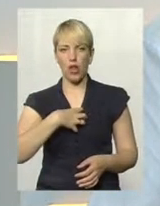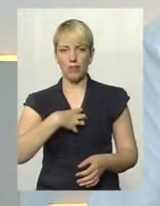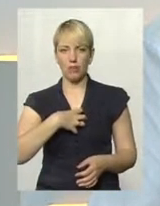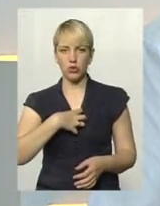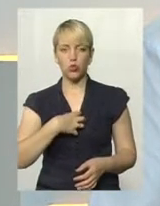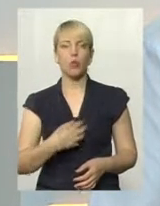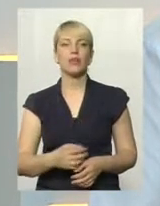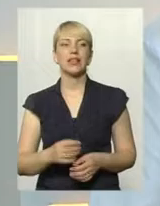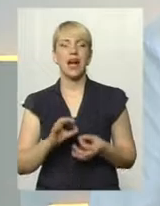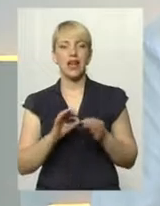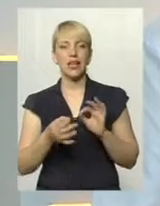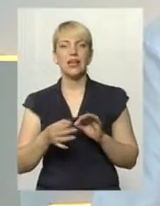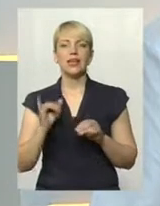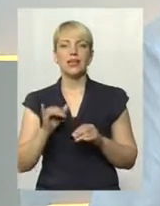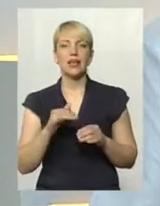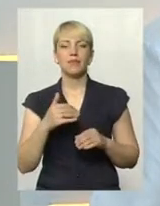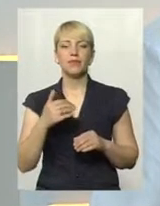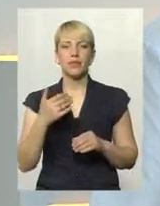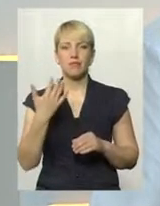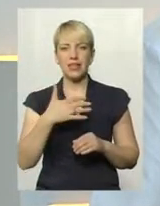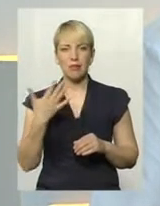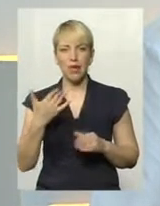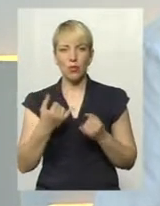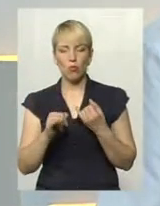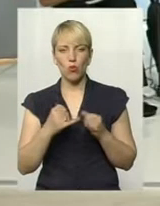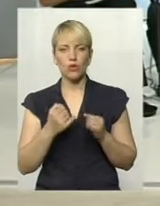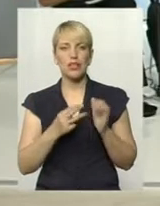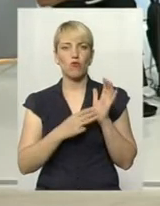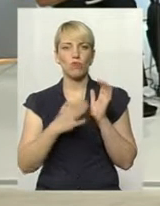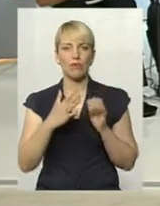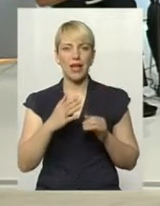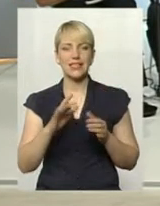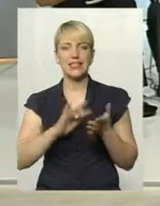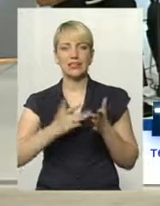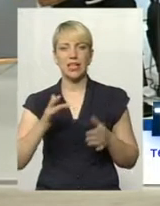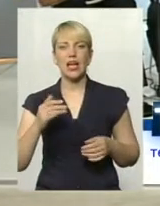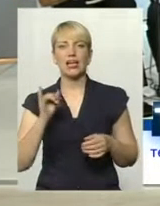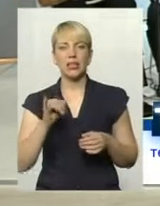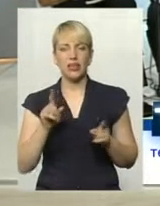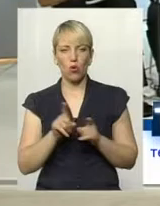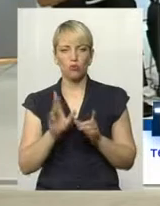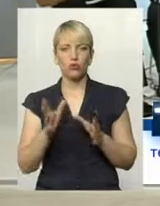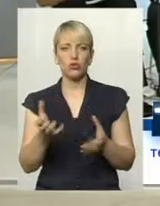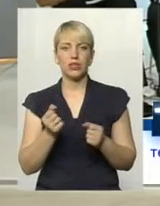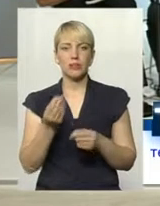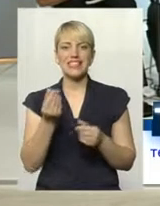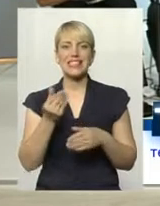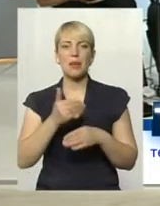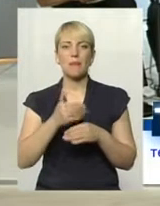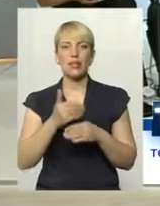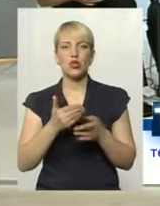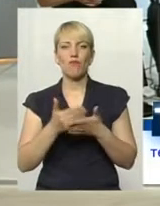срібло і 55 за бронзу. Плюс вони ще будуть отримувати певний період стипендії від держави.